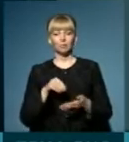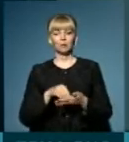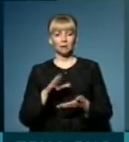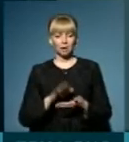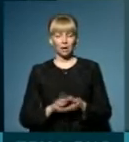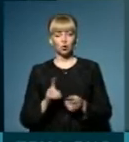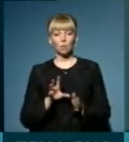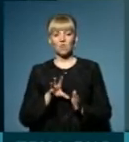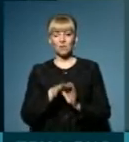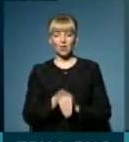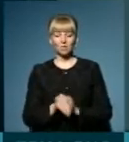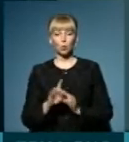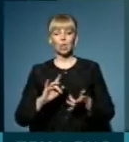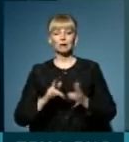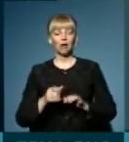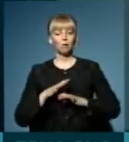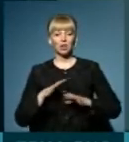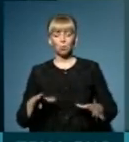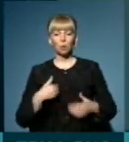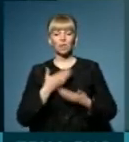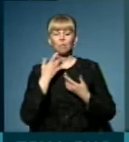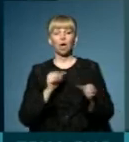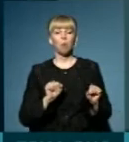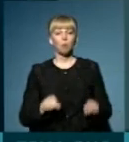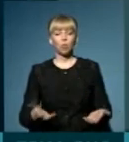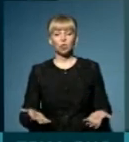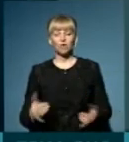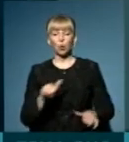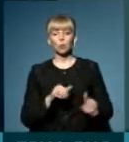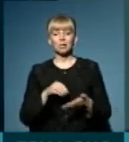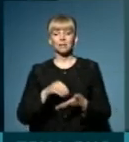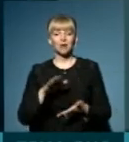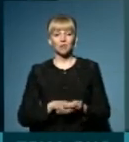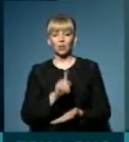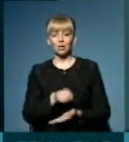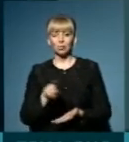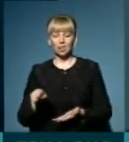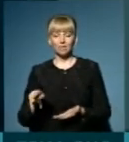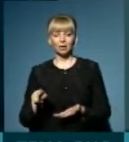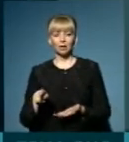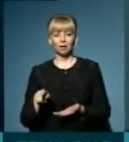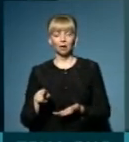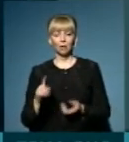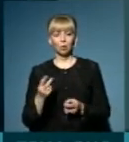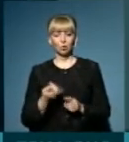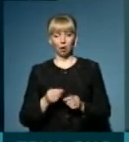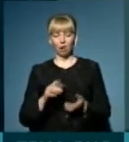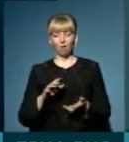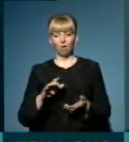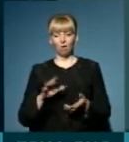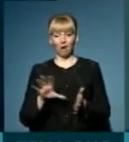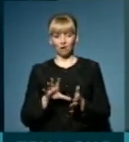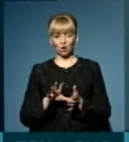щоб ввести, тому що інтернету не було, ми не мали можливості зареєструвати їх, тому що це в електронному